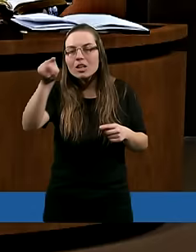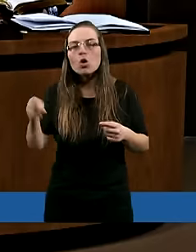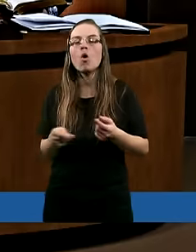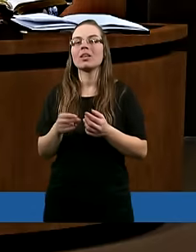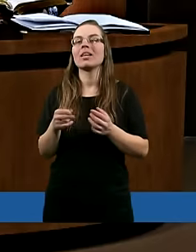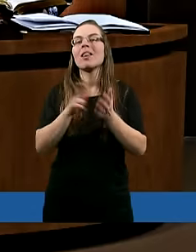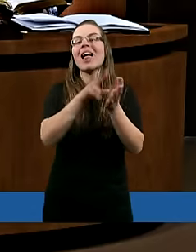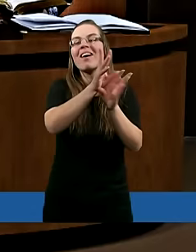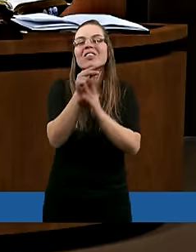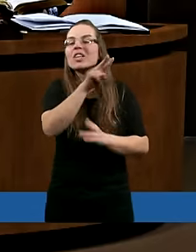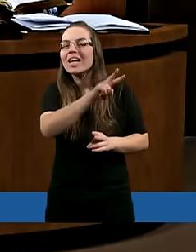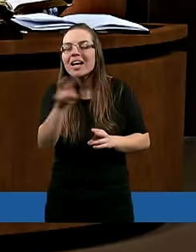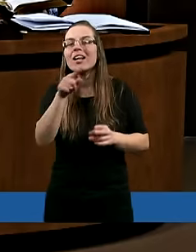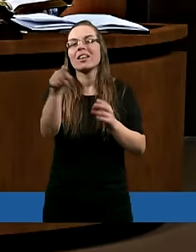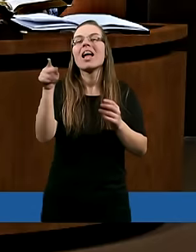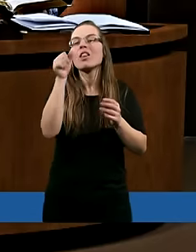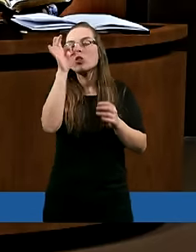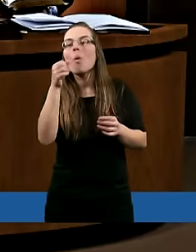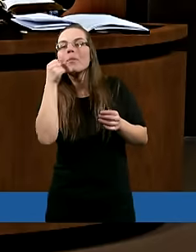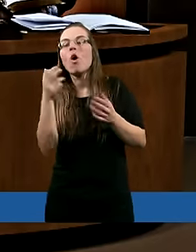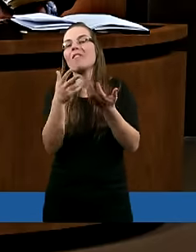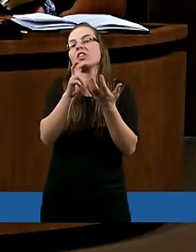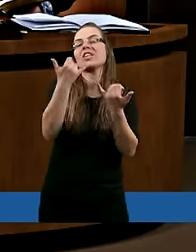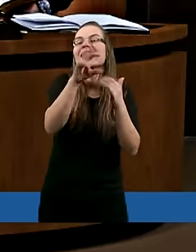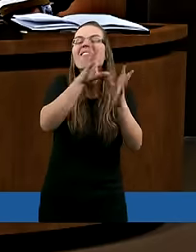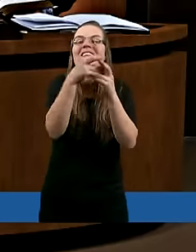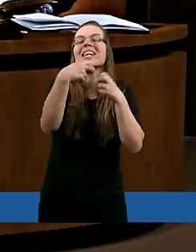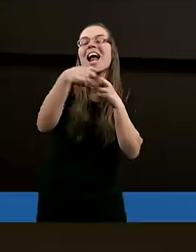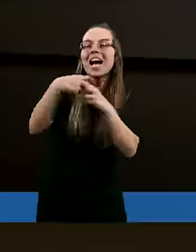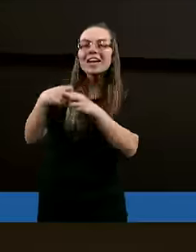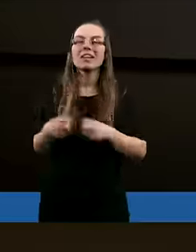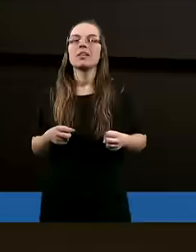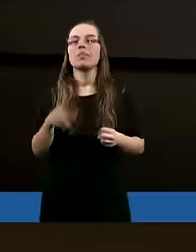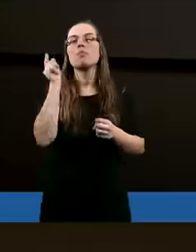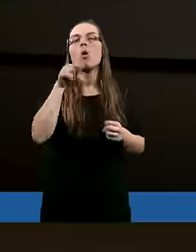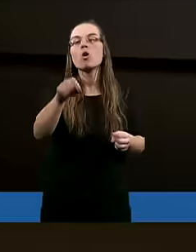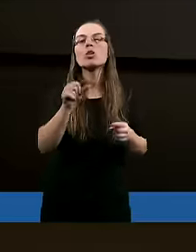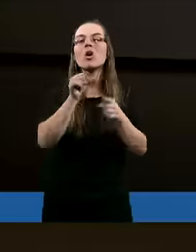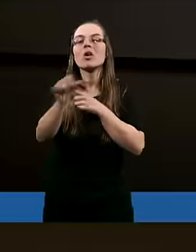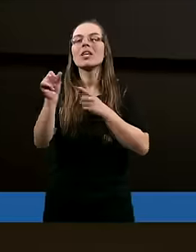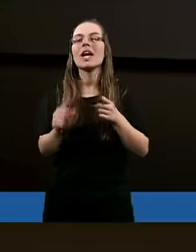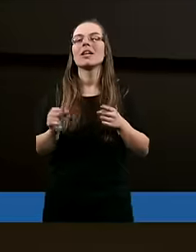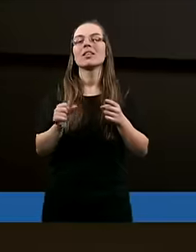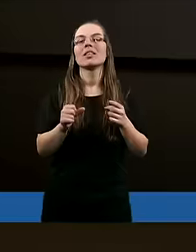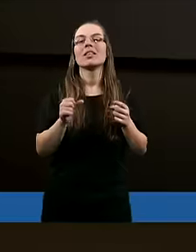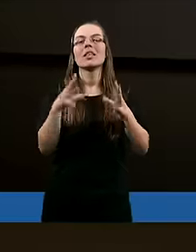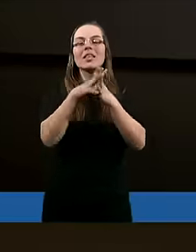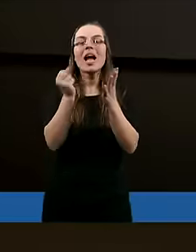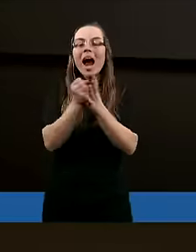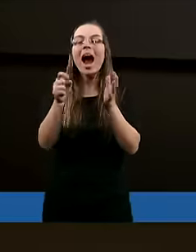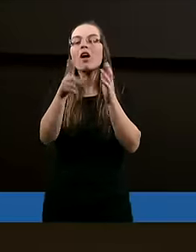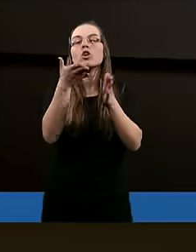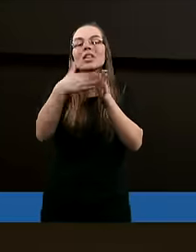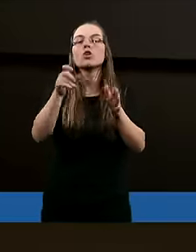to, na ten dobry owoc, na te wszystkie cechy. To jest stan docelowy, do którego